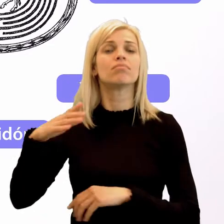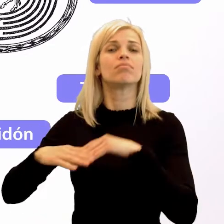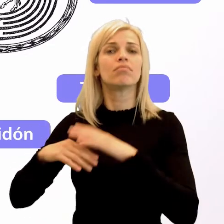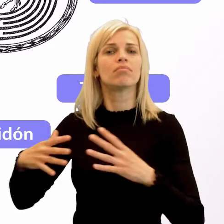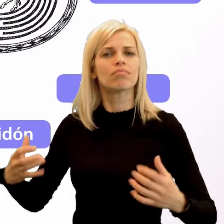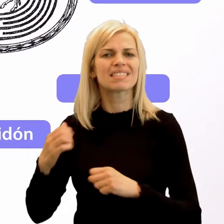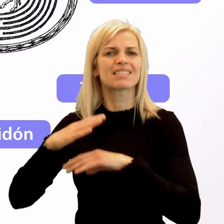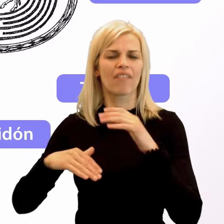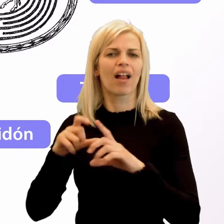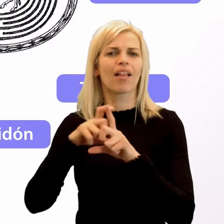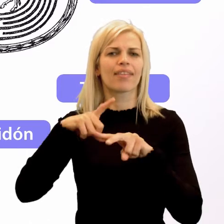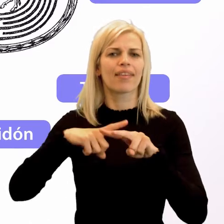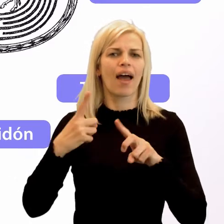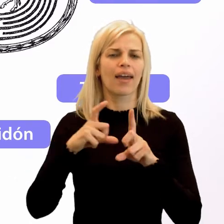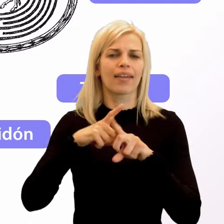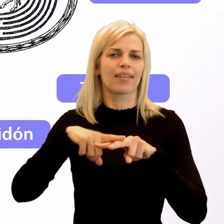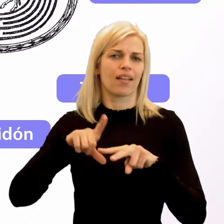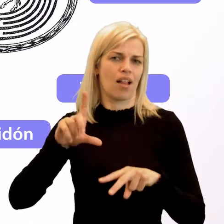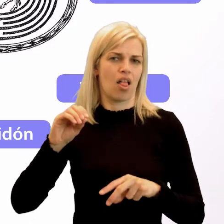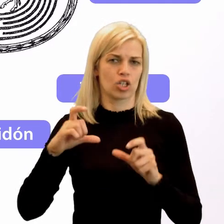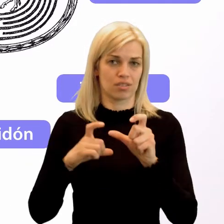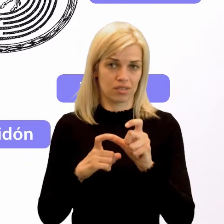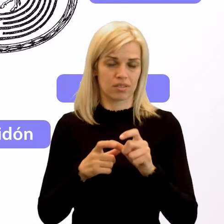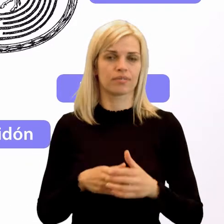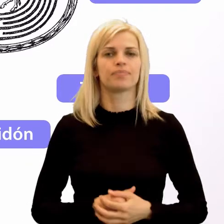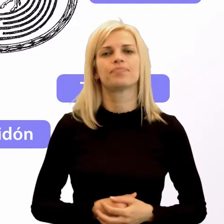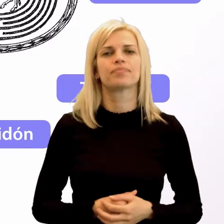Dajdalos. A meno Dajdalos ste už určite počuli takisto.